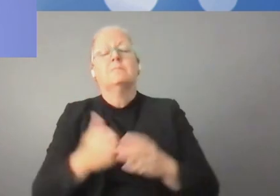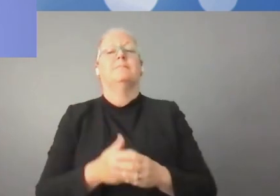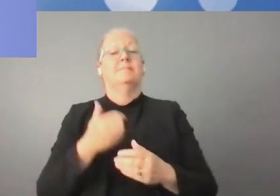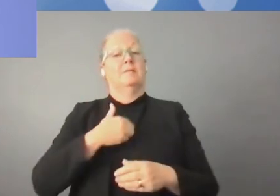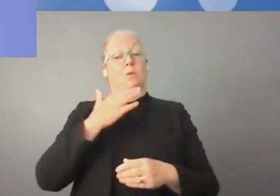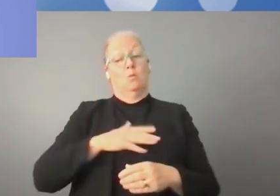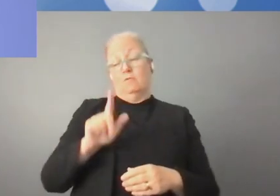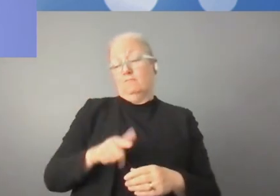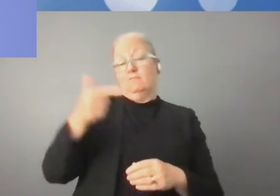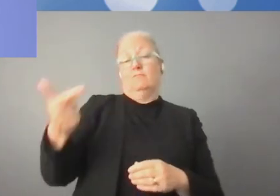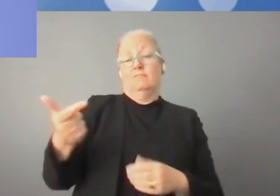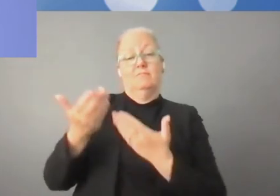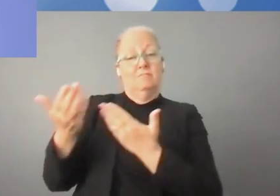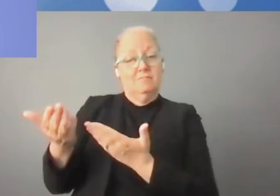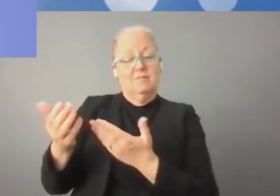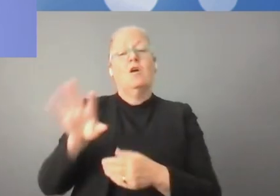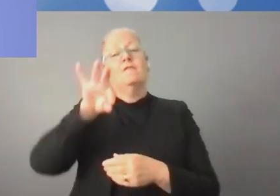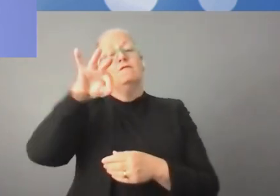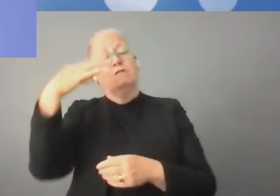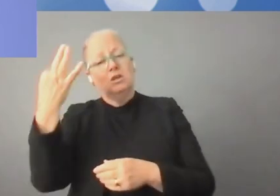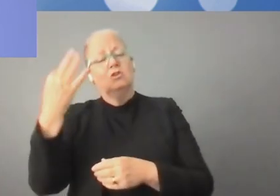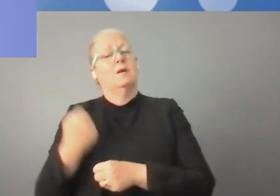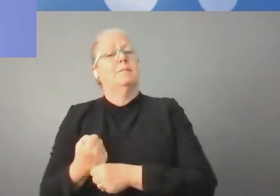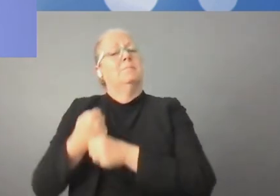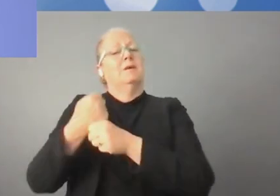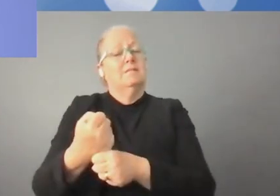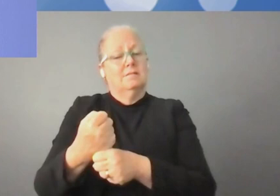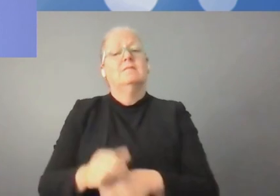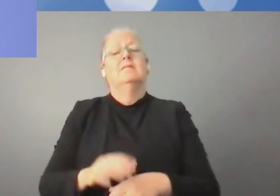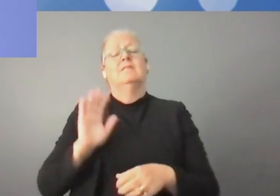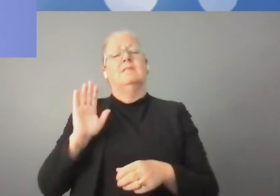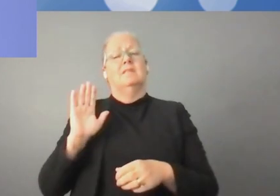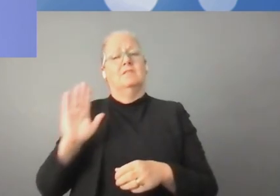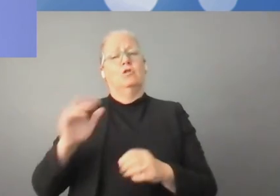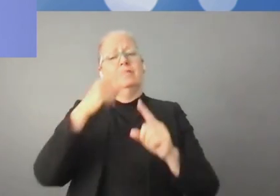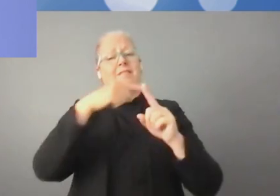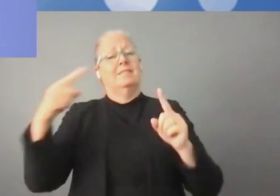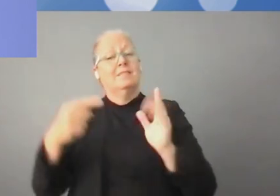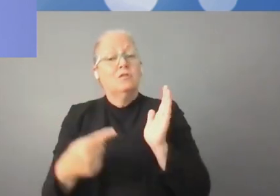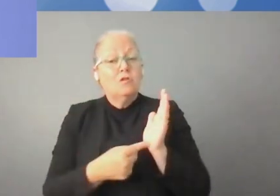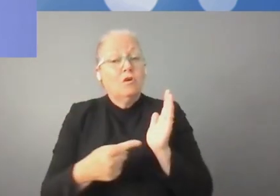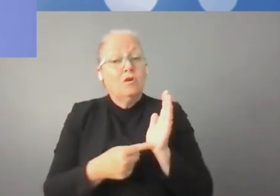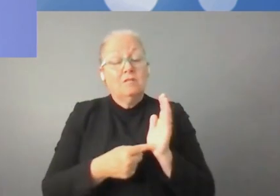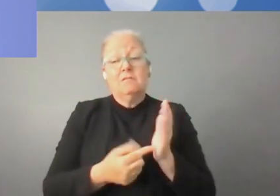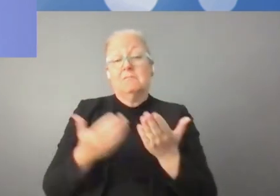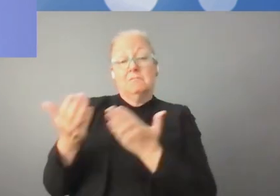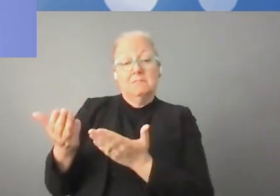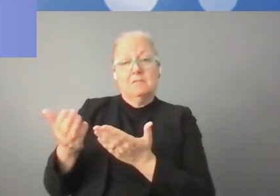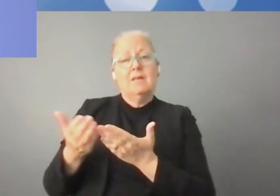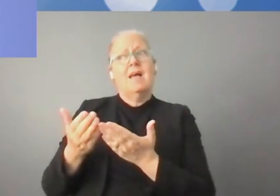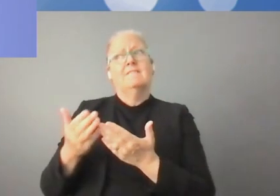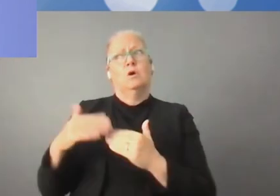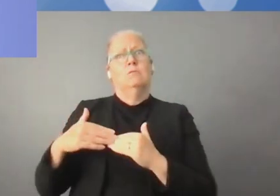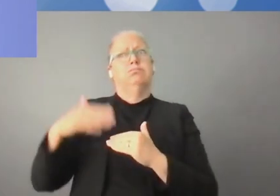d'activité business en ligne. Maintenant, vous demanderai à M. Oliver Dier, l'ambassadeur français pour les